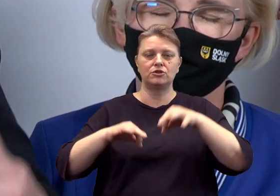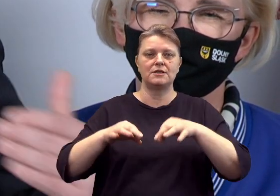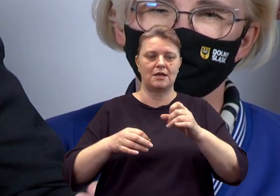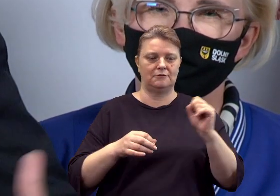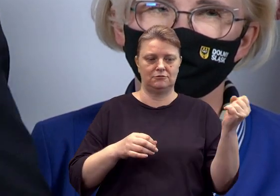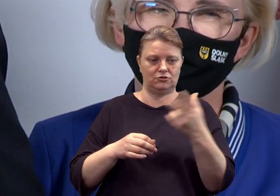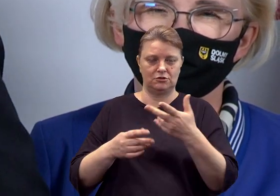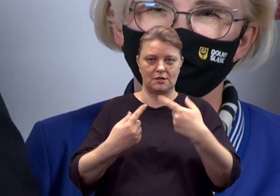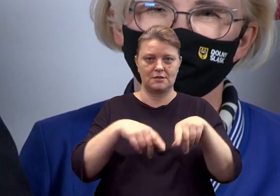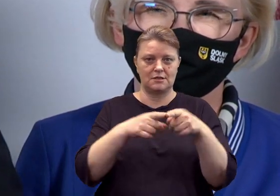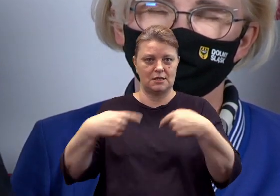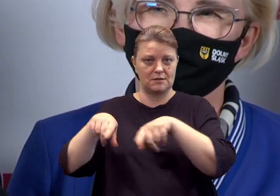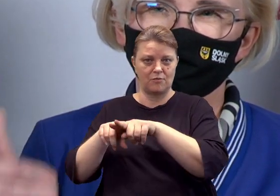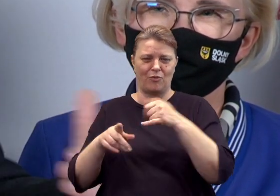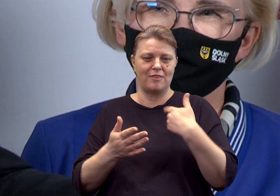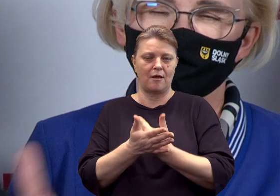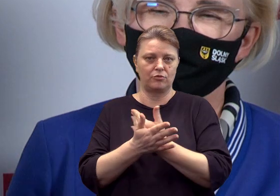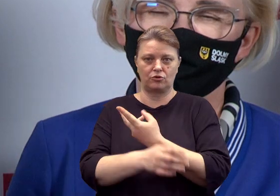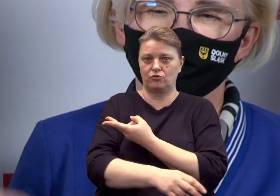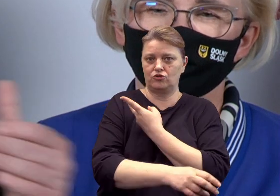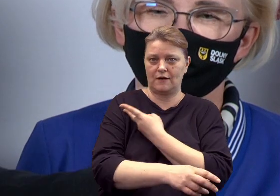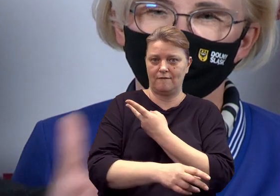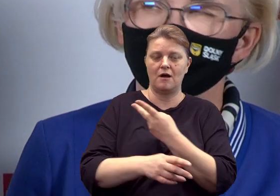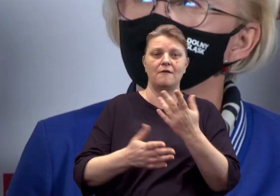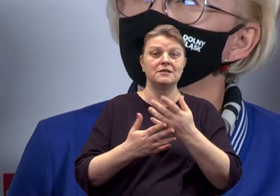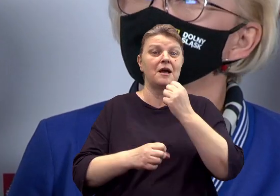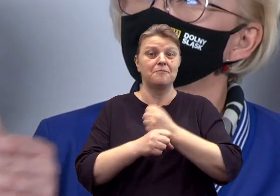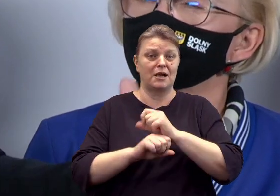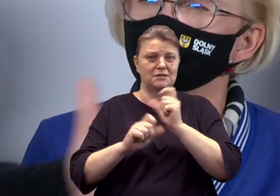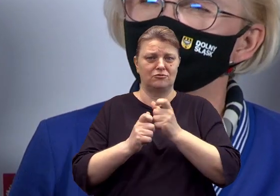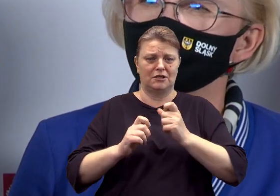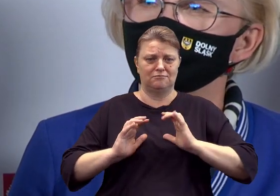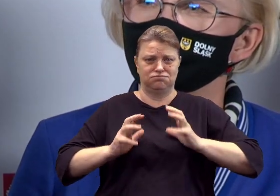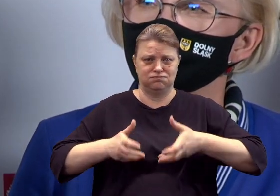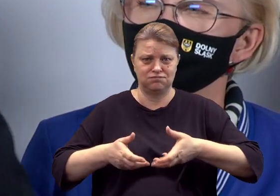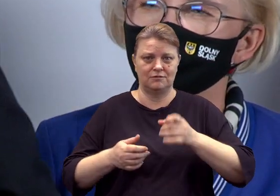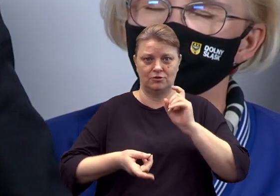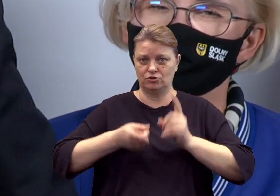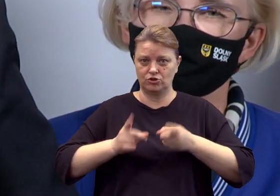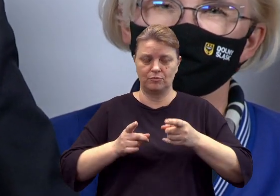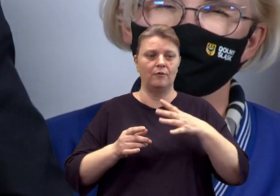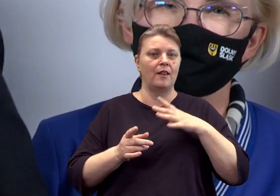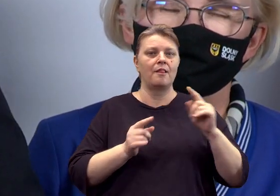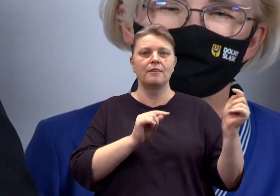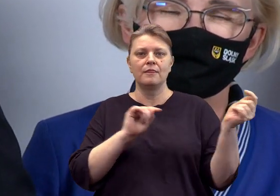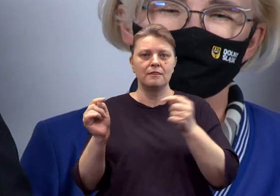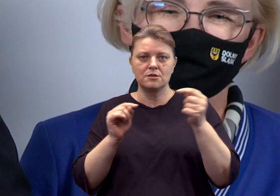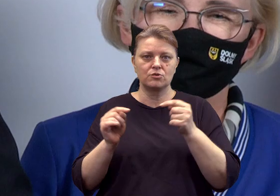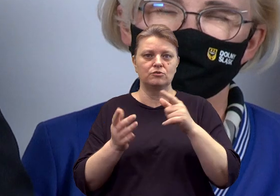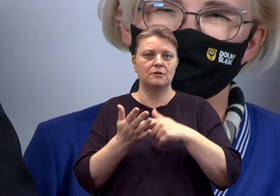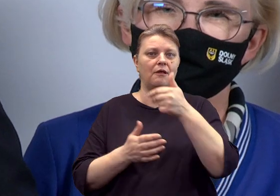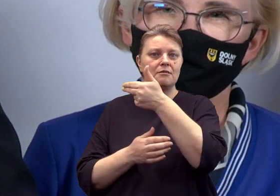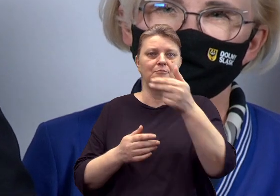dynamika pracy nie jest spawalniana, jest można powiedzieć przyśpieszenie dyskusji na temat tych niezwykle